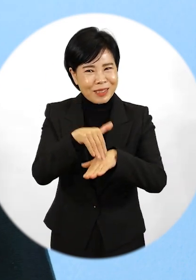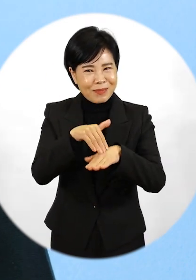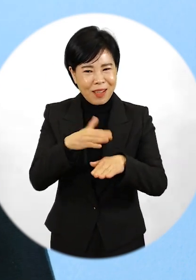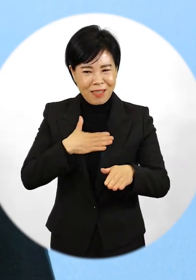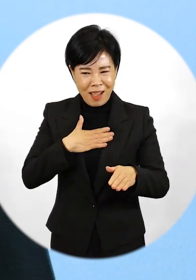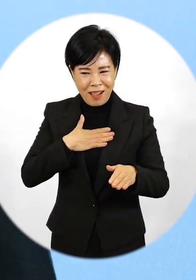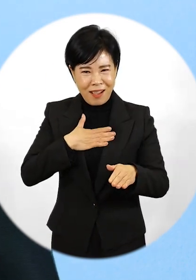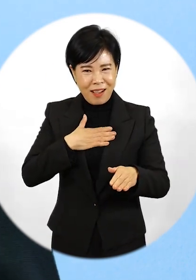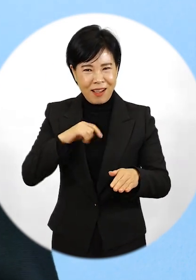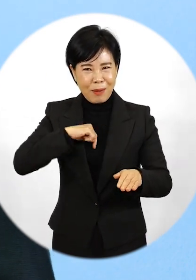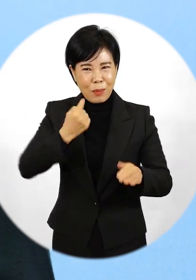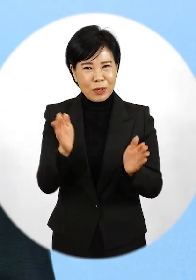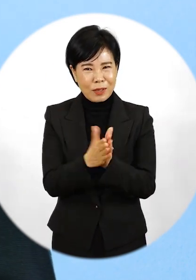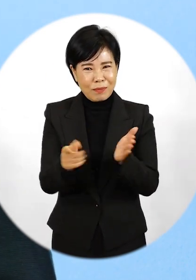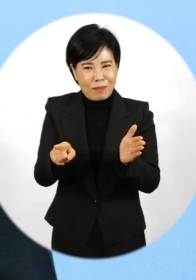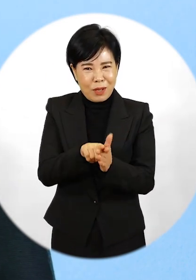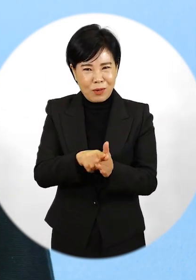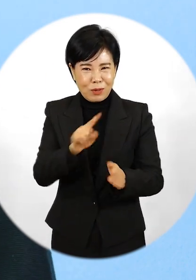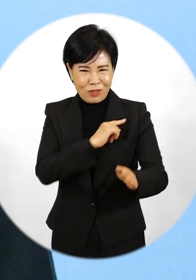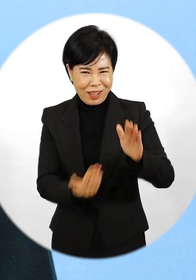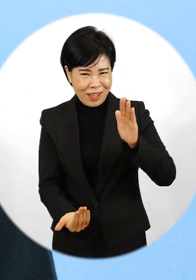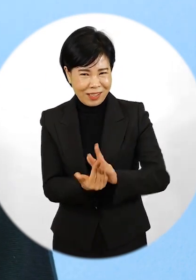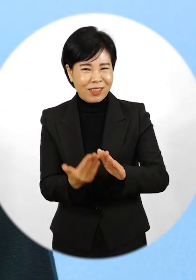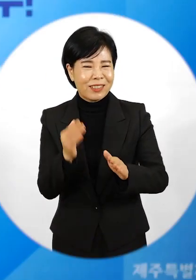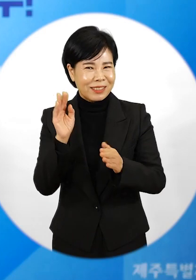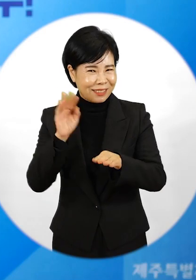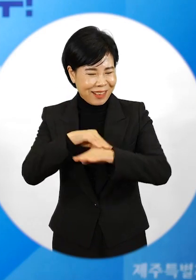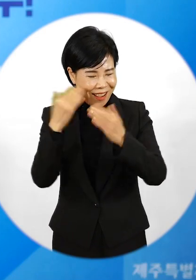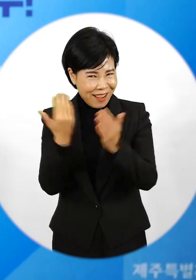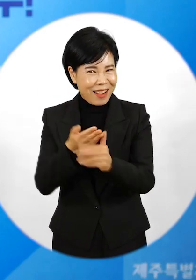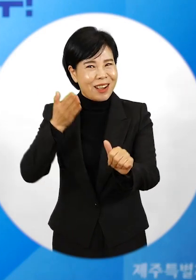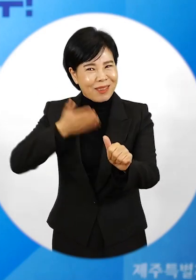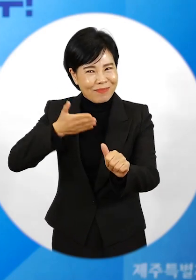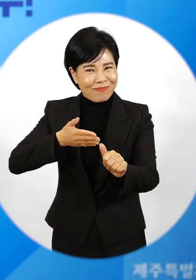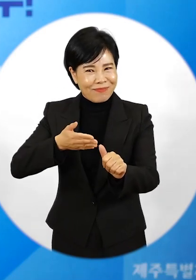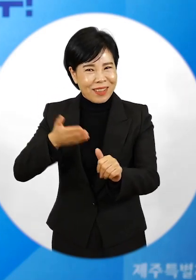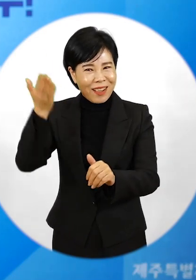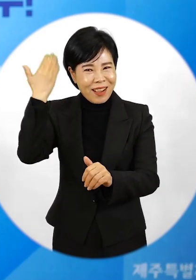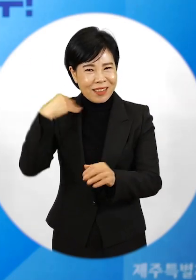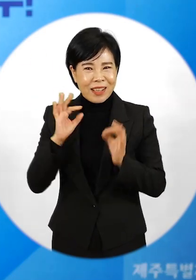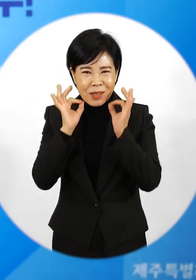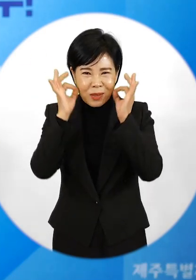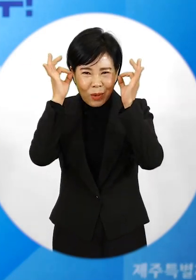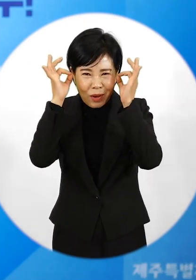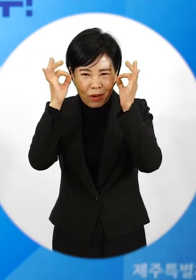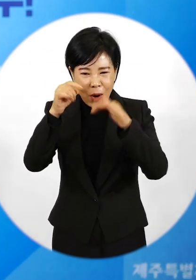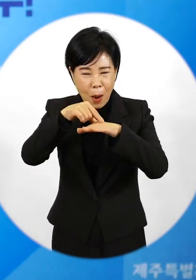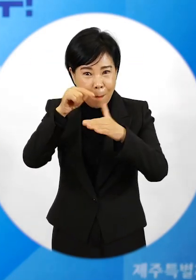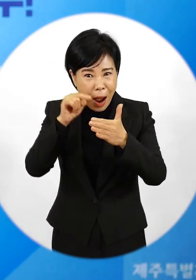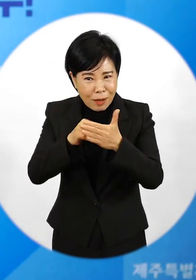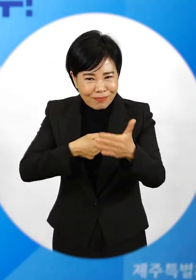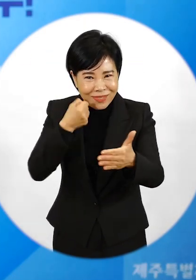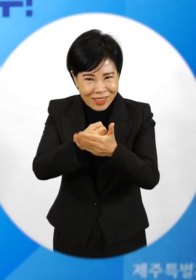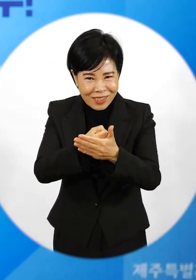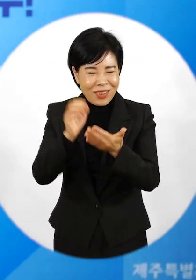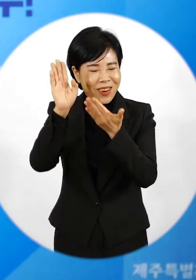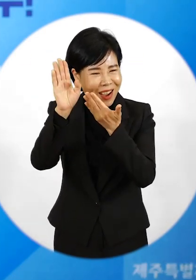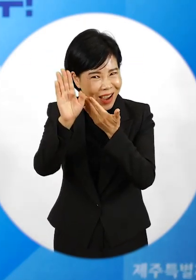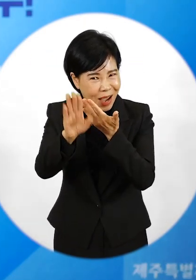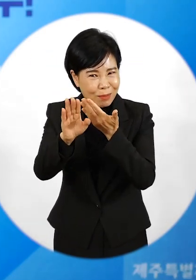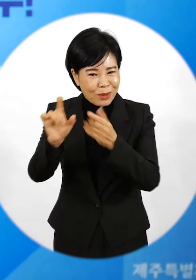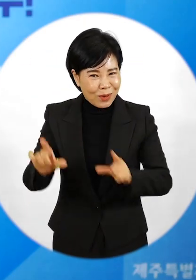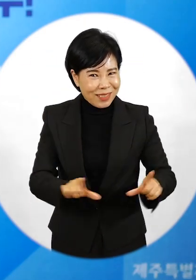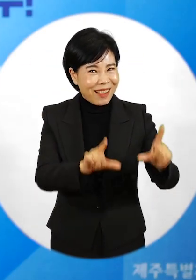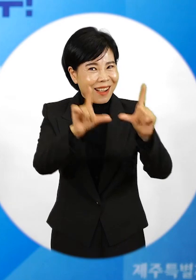최선을 다하는 내일이 되시기를 바랍니다. 지난 날의 노력과 마음가짐들은 앞으로의 삶에서